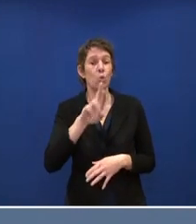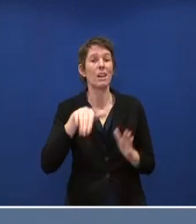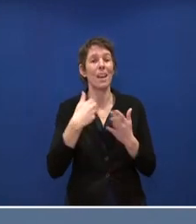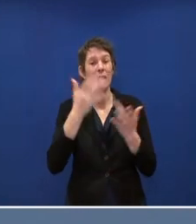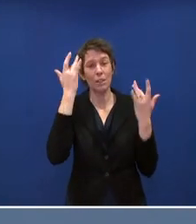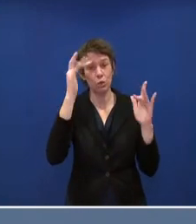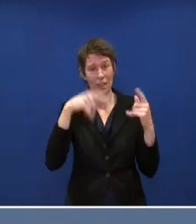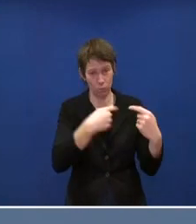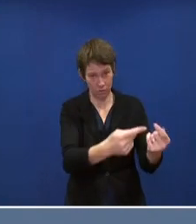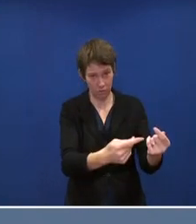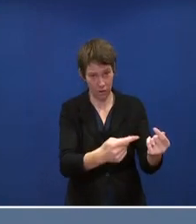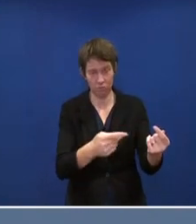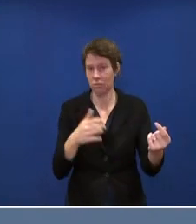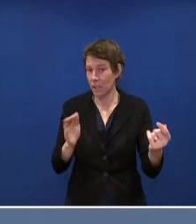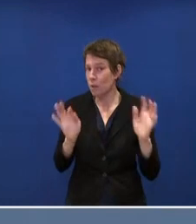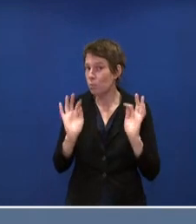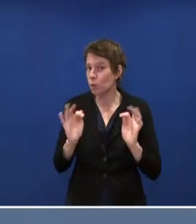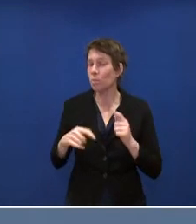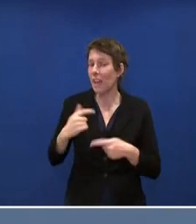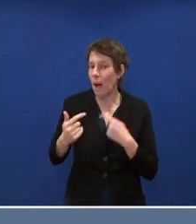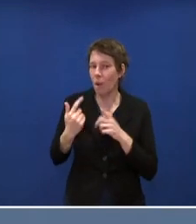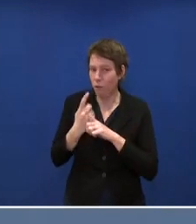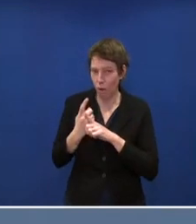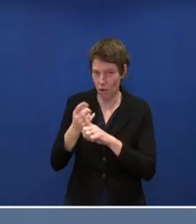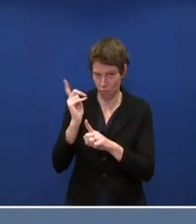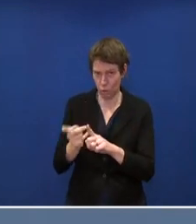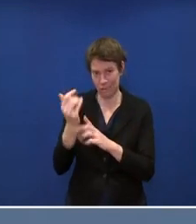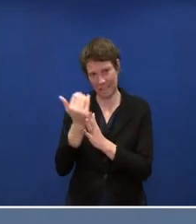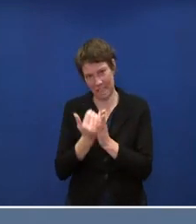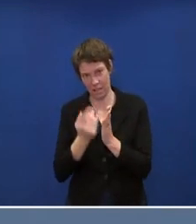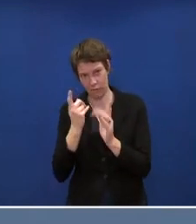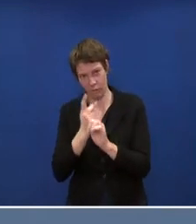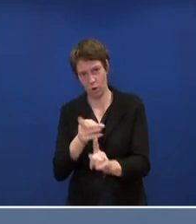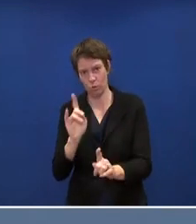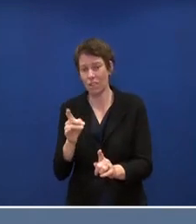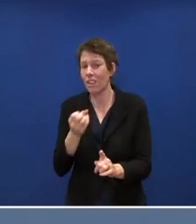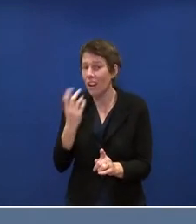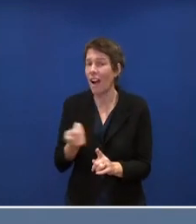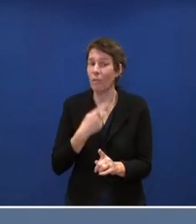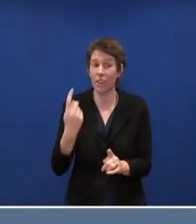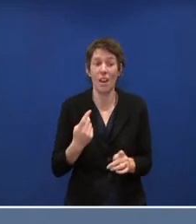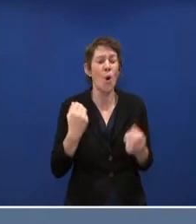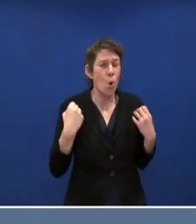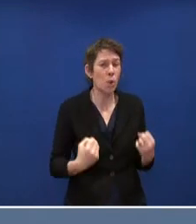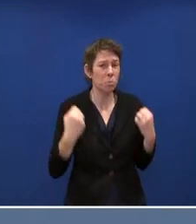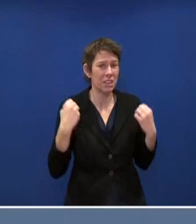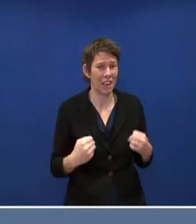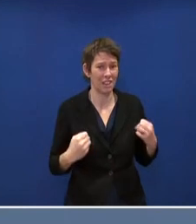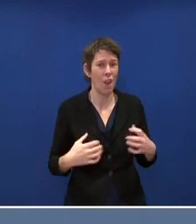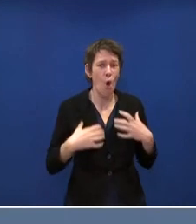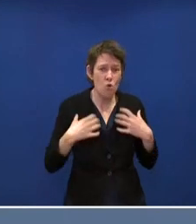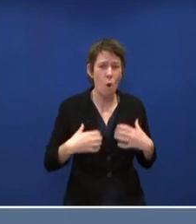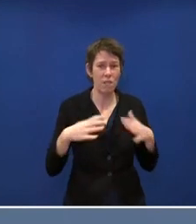einem ganz bestimmten Ablauf. Und so dringend wir jetzt auf den Covid-19